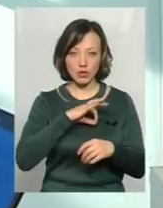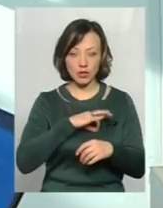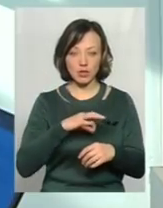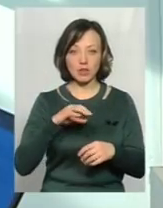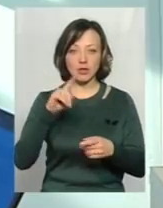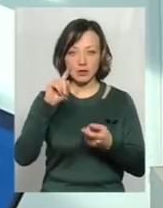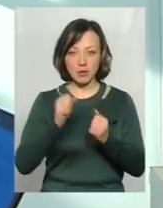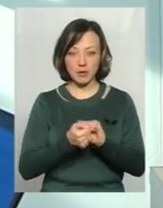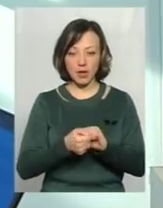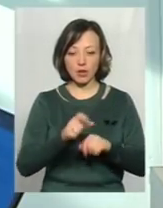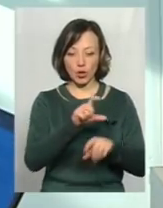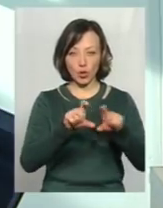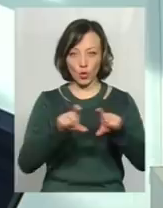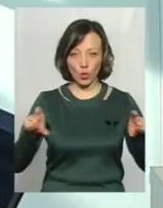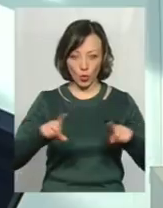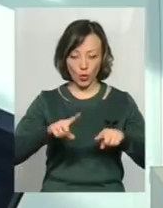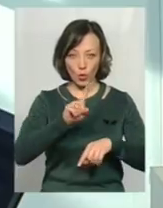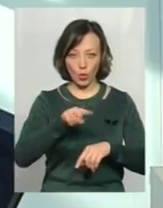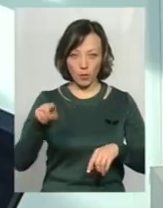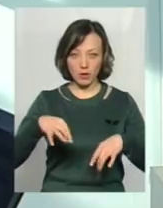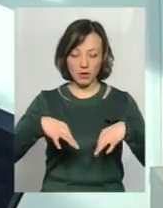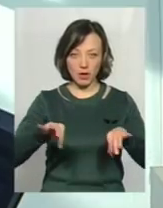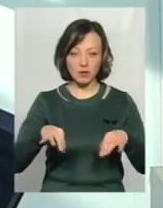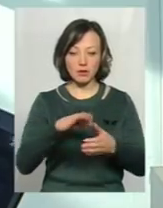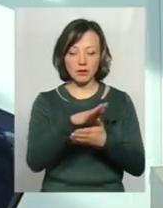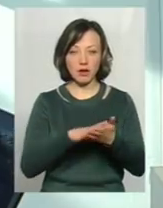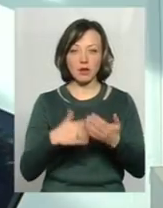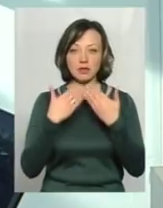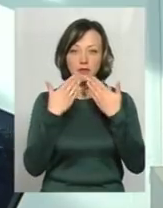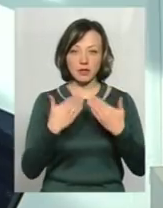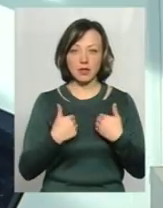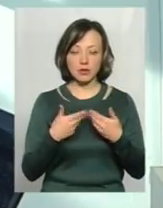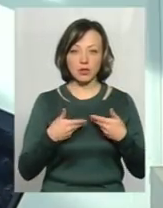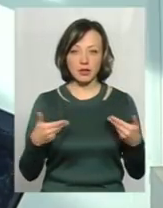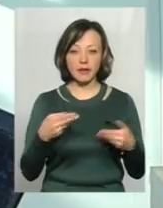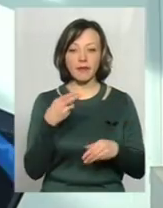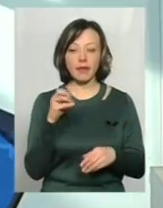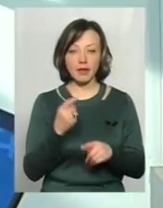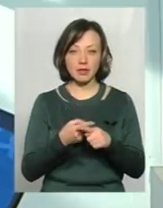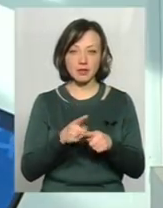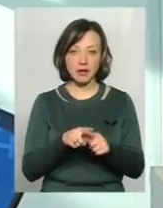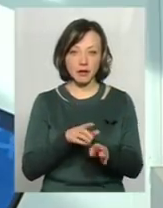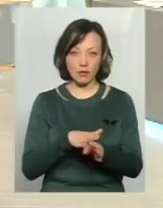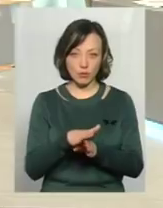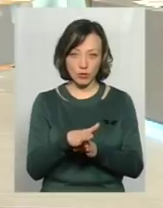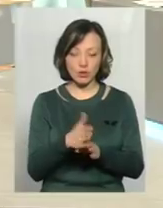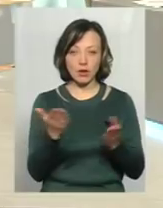чітко запам'ятати номер транспортного засобу і далі вже звертатися до нас. І де це відбулося, котре година...